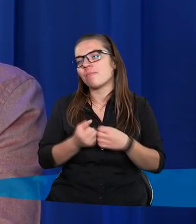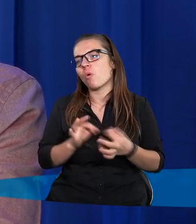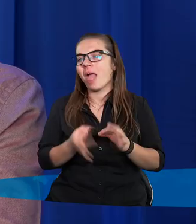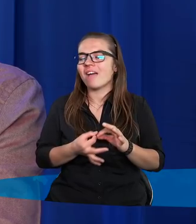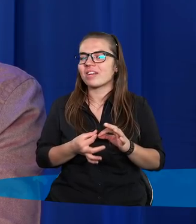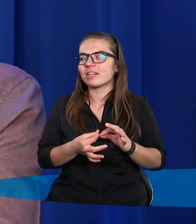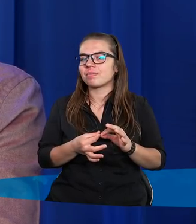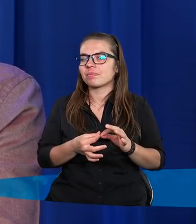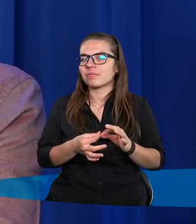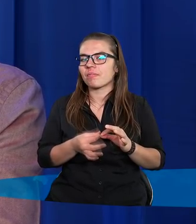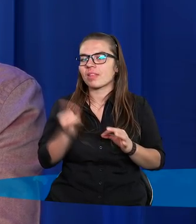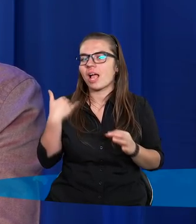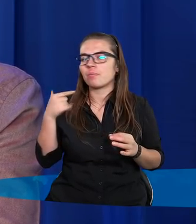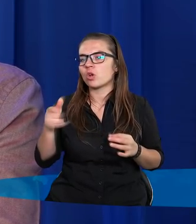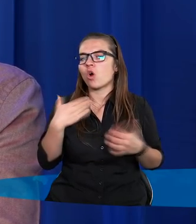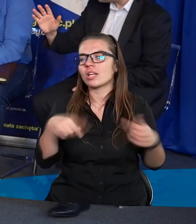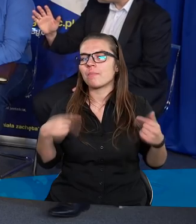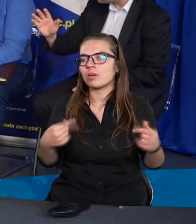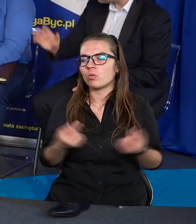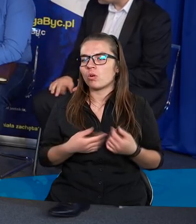nawet często jakby go nie było.